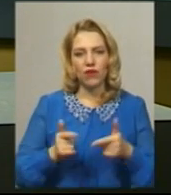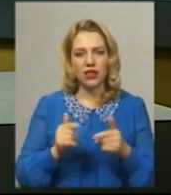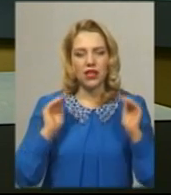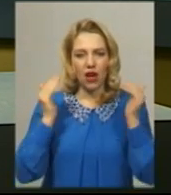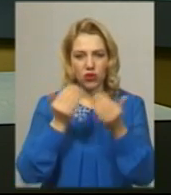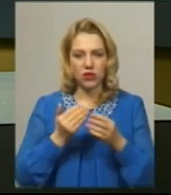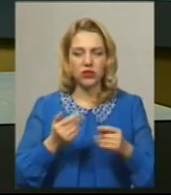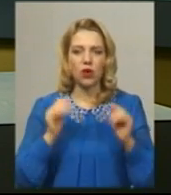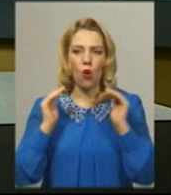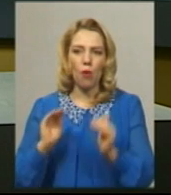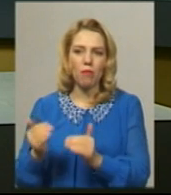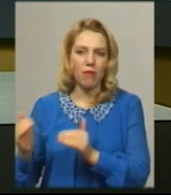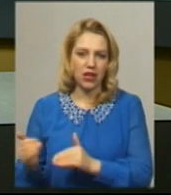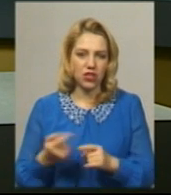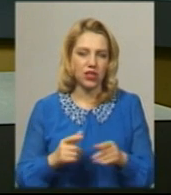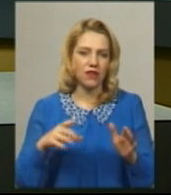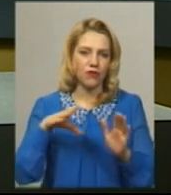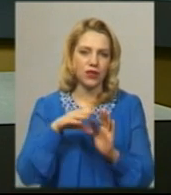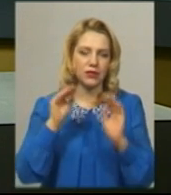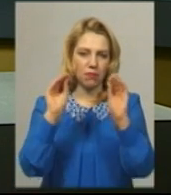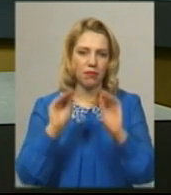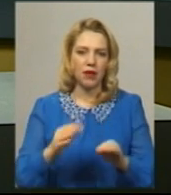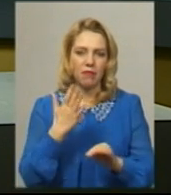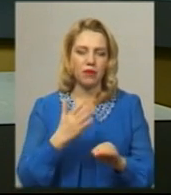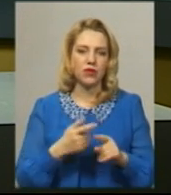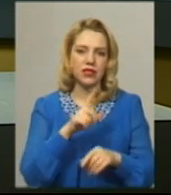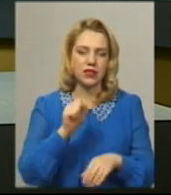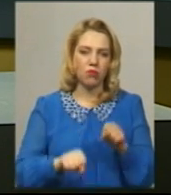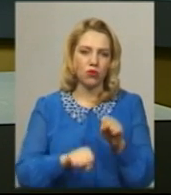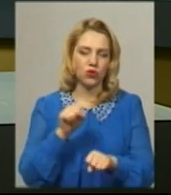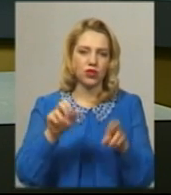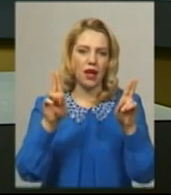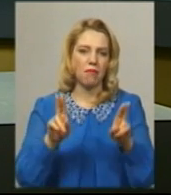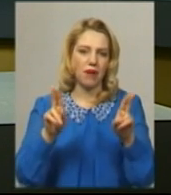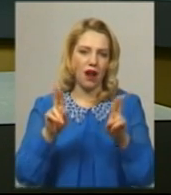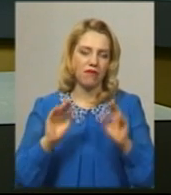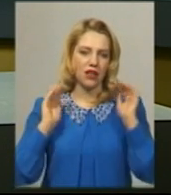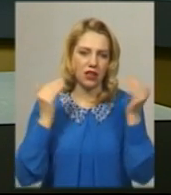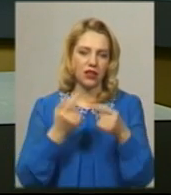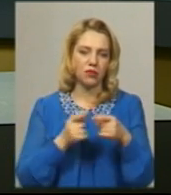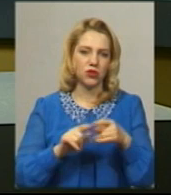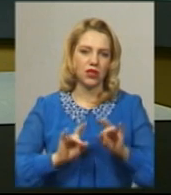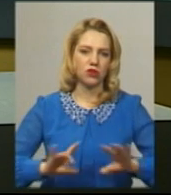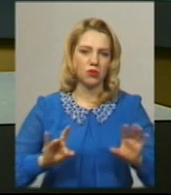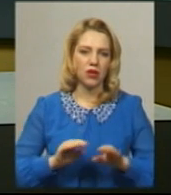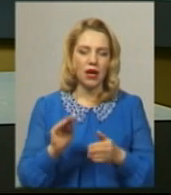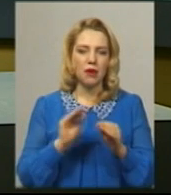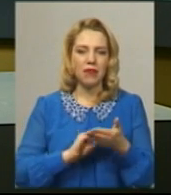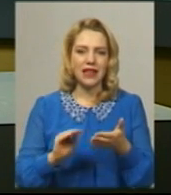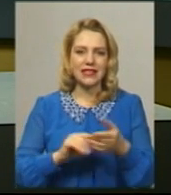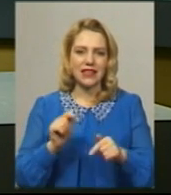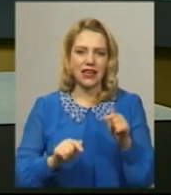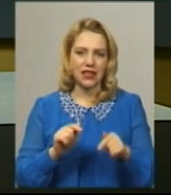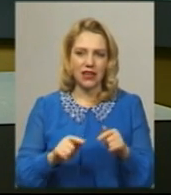обмежень у Хмельницькій області складено 5 протоколів за порушення правил карантину. Про це Суспільному повідомила прес-секретарка